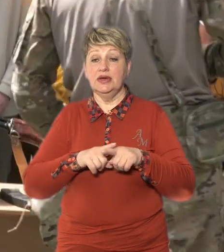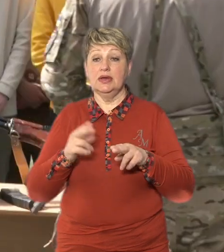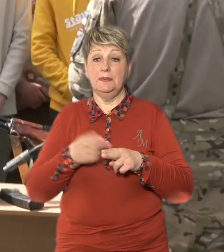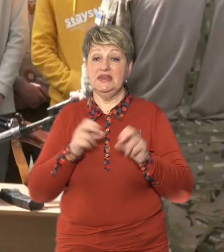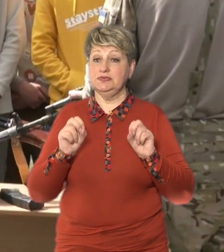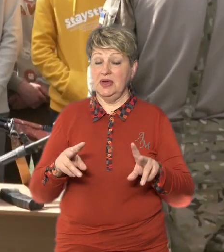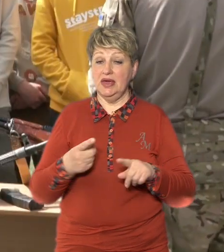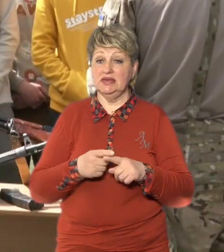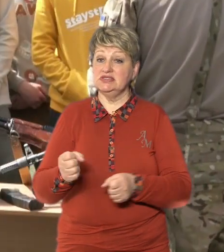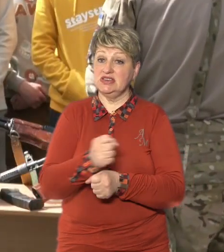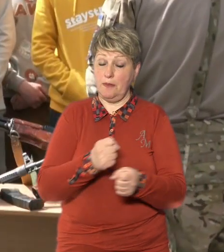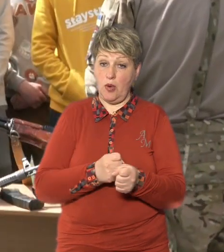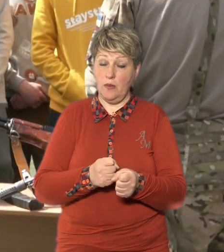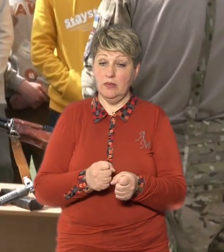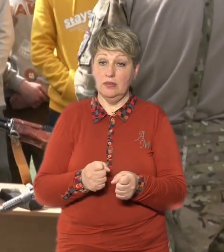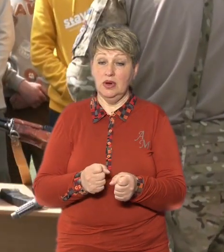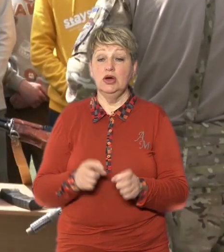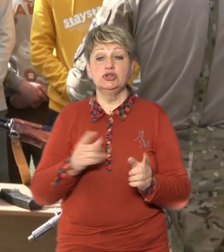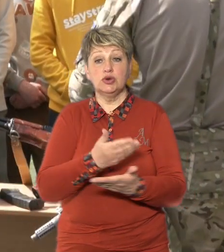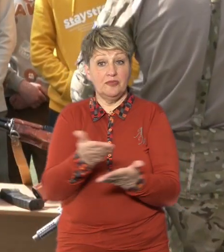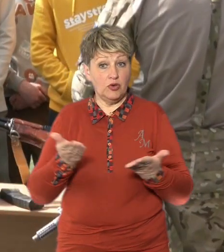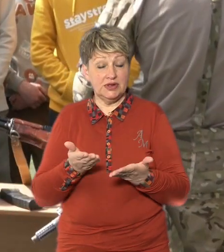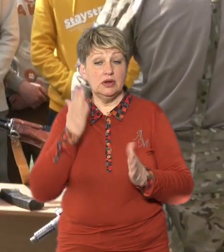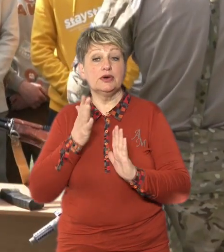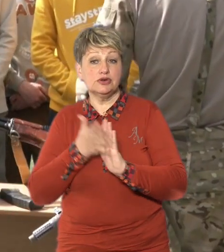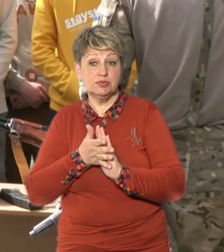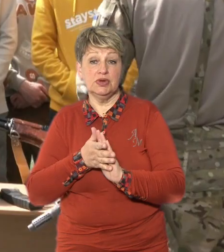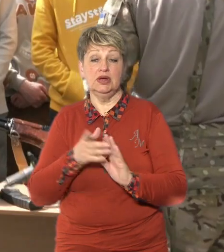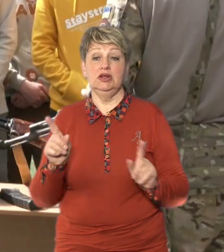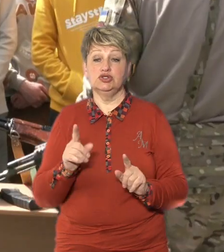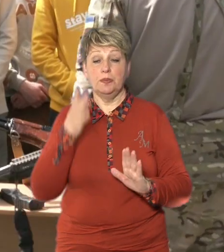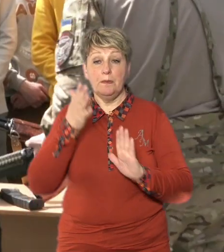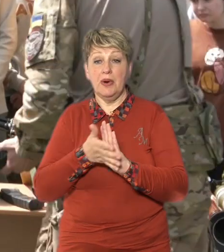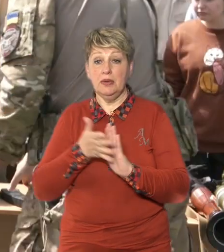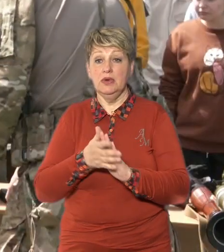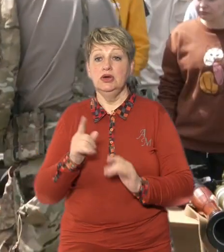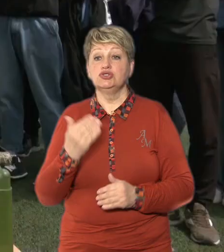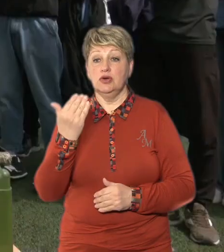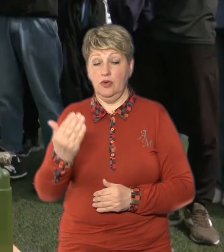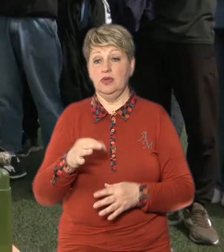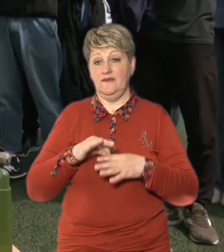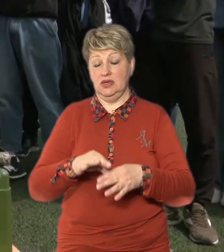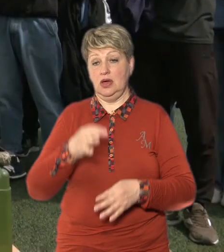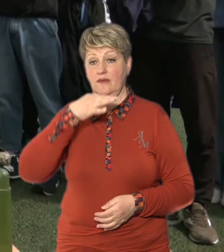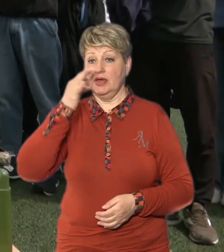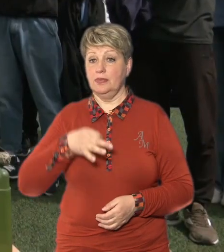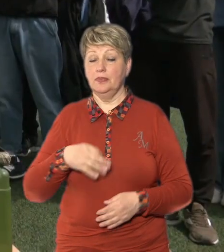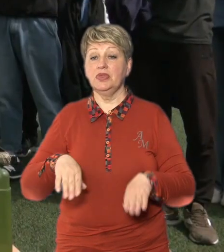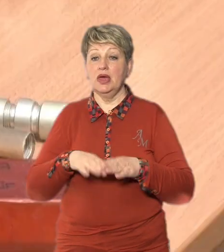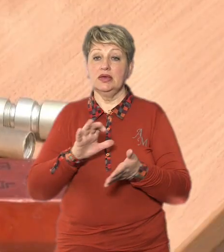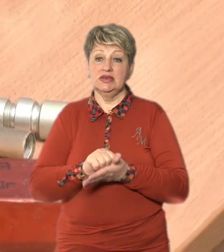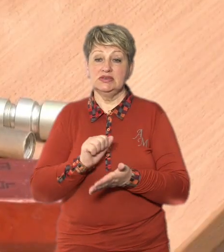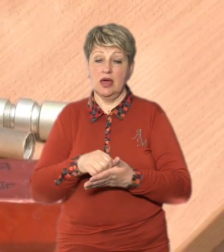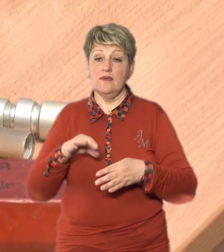Як діє сама зброя, що вони розуміли і мали на це поняття, що вони пішли до цього відповідально Такі заняття проводять